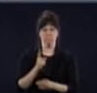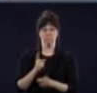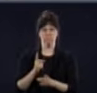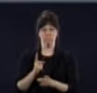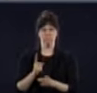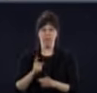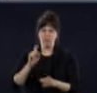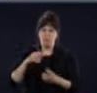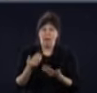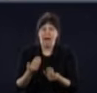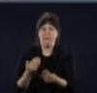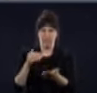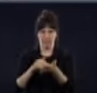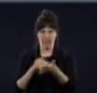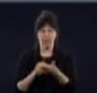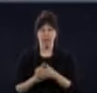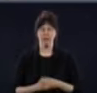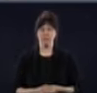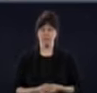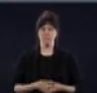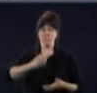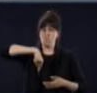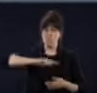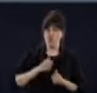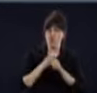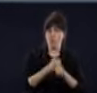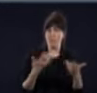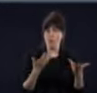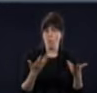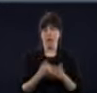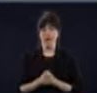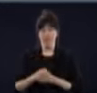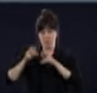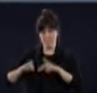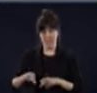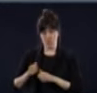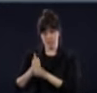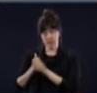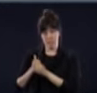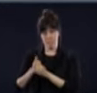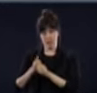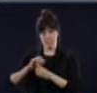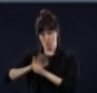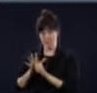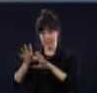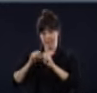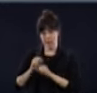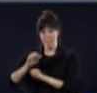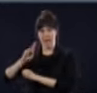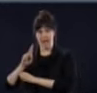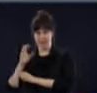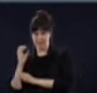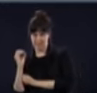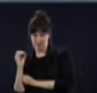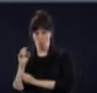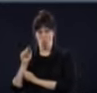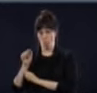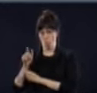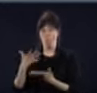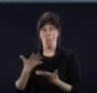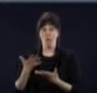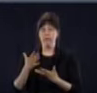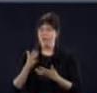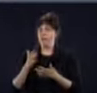va suivre les RO à mesure que les données évoluent. Je peux vous dire que le RO est en bas d'un dans les régions dont on va